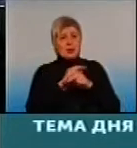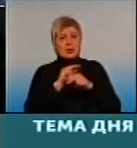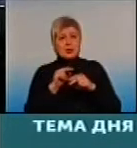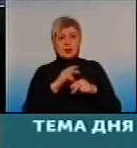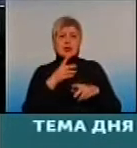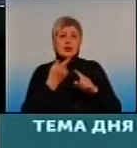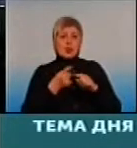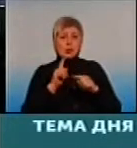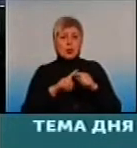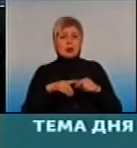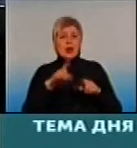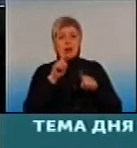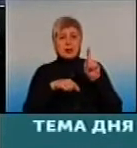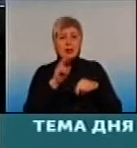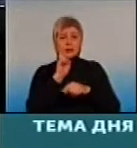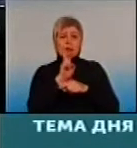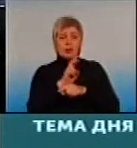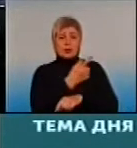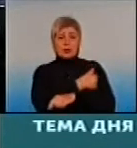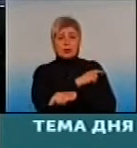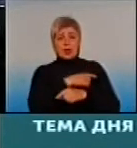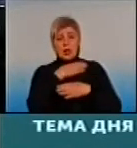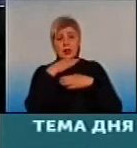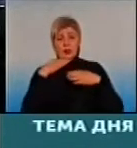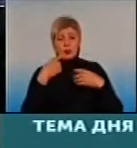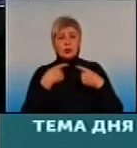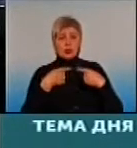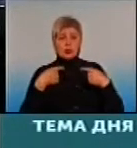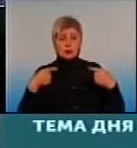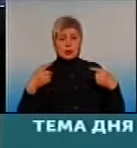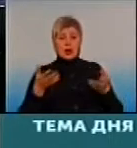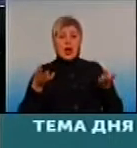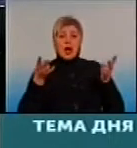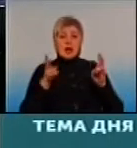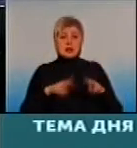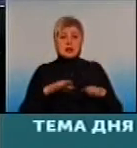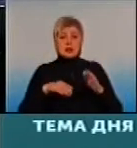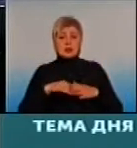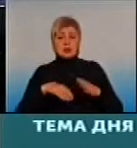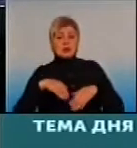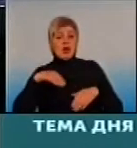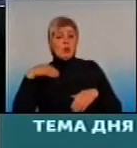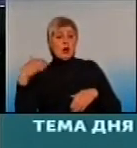хронічними болезнями. І багато інших просто остануться за бортом.